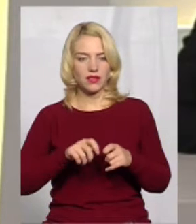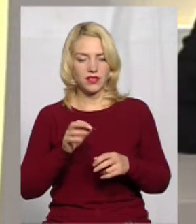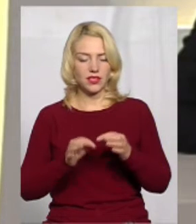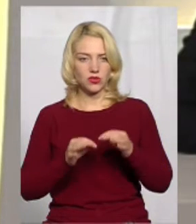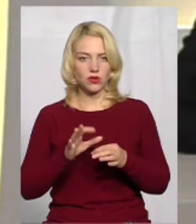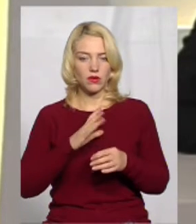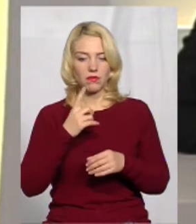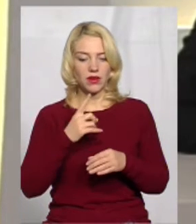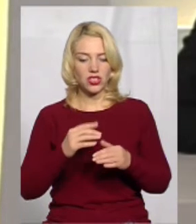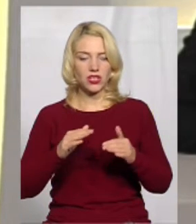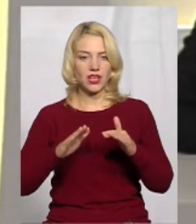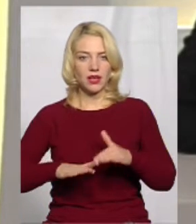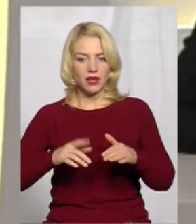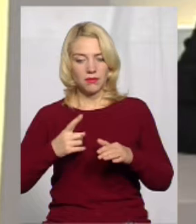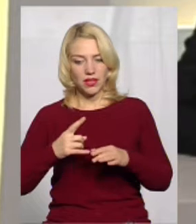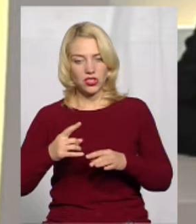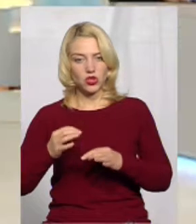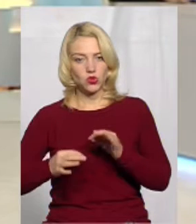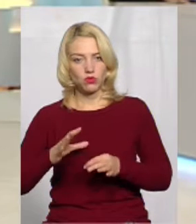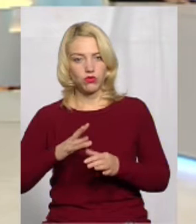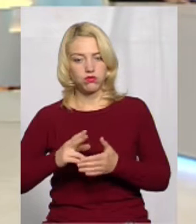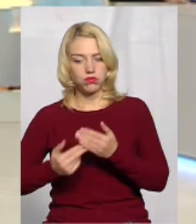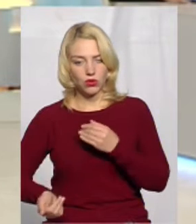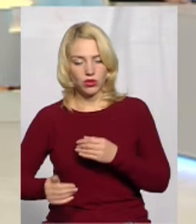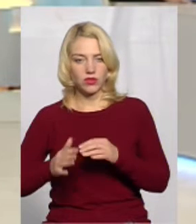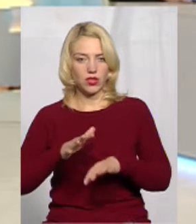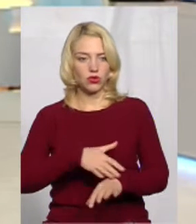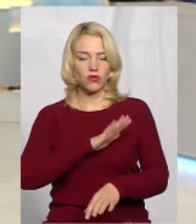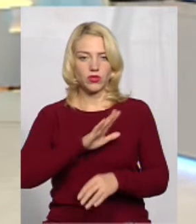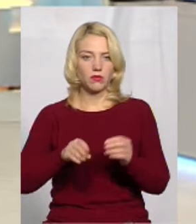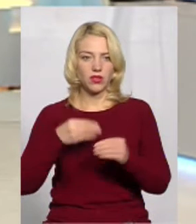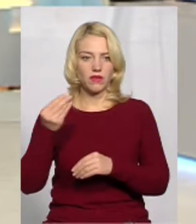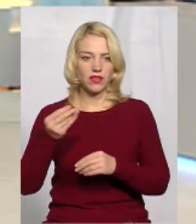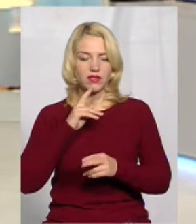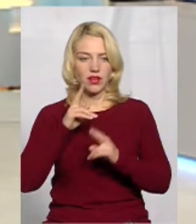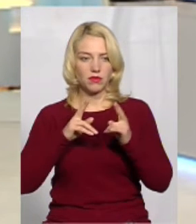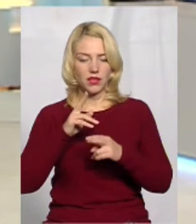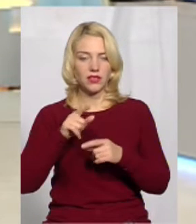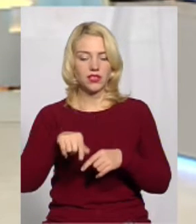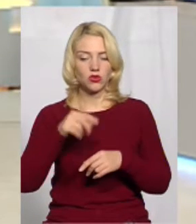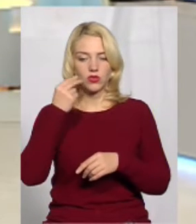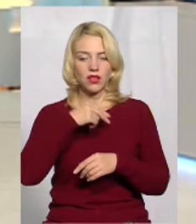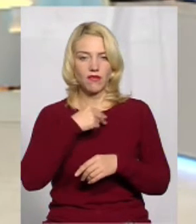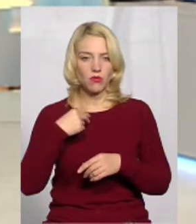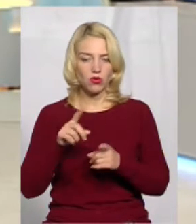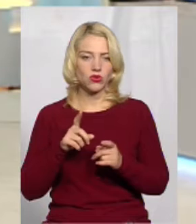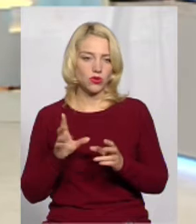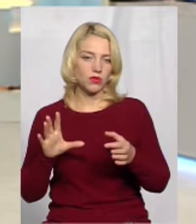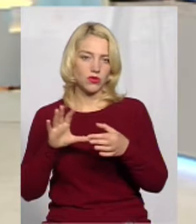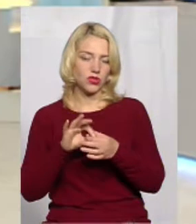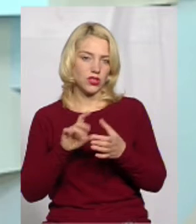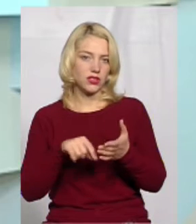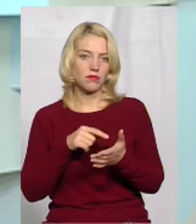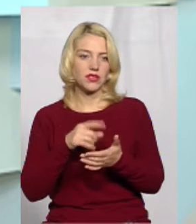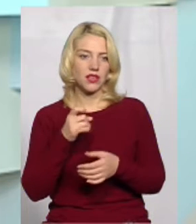інстанція була програна, довго не подавалася апеляція і тут, слава Богу, що тоді підключилася міська